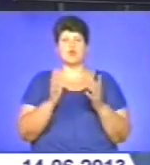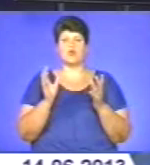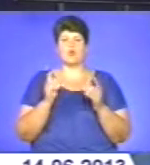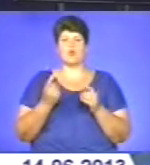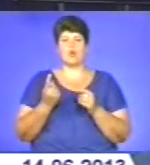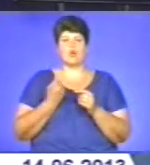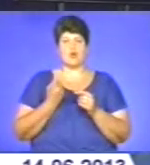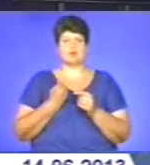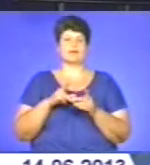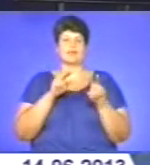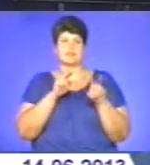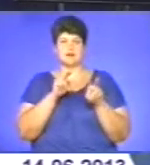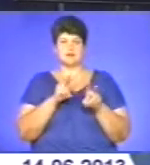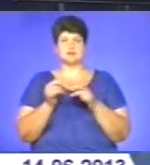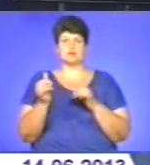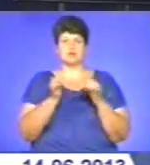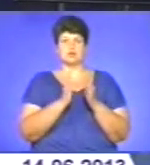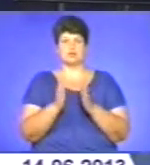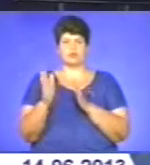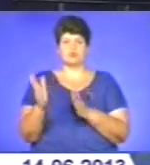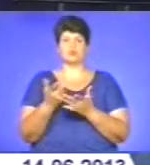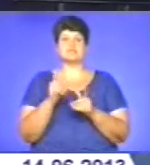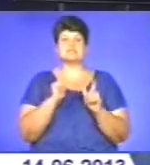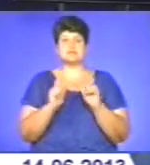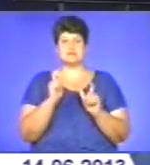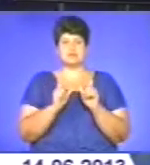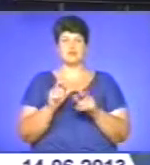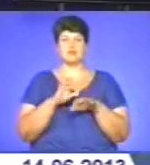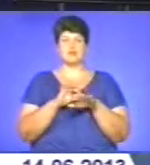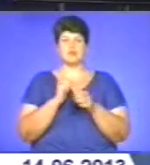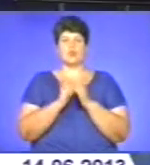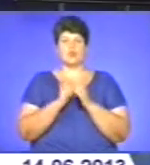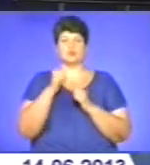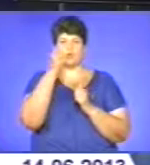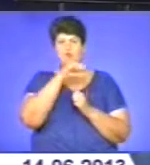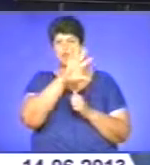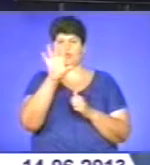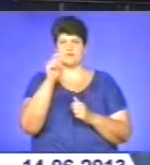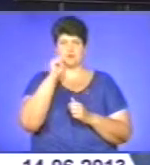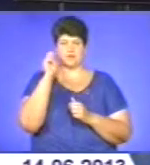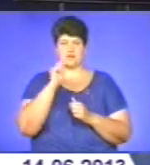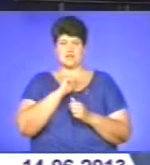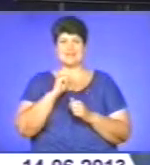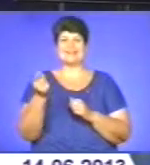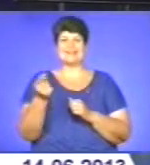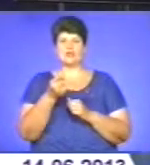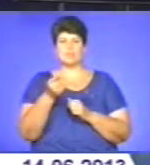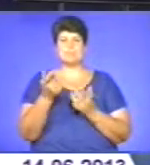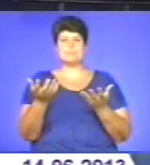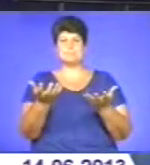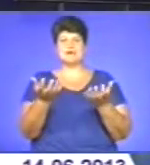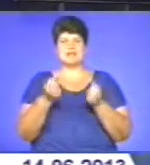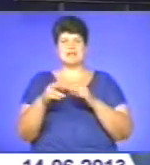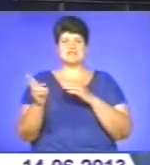правопорядку в місцях позбавлення волі. Такі семінари на ради відбуваються щорічно по всій Україні. Тернопільщина приймає